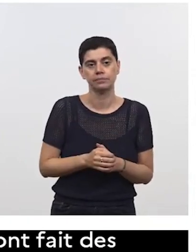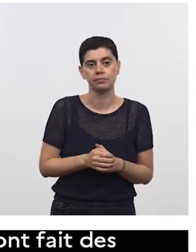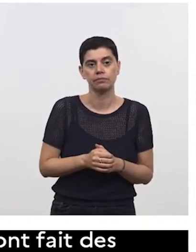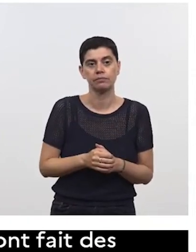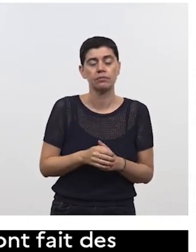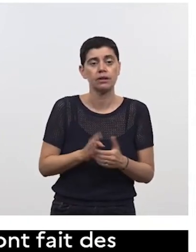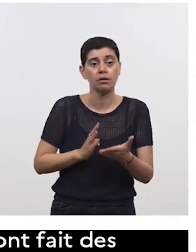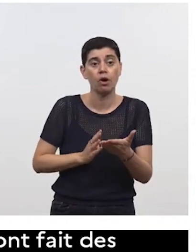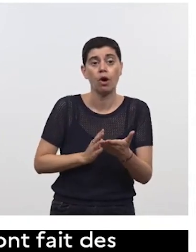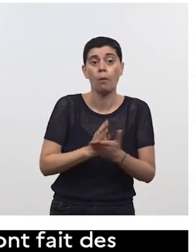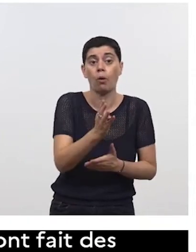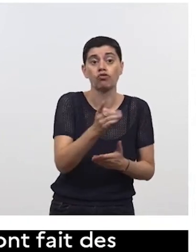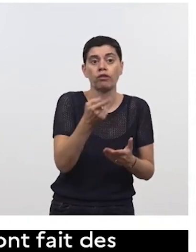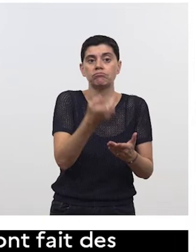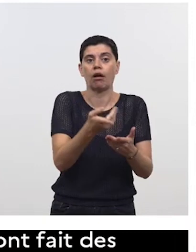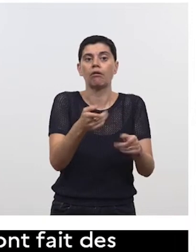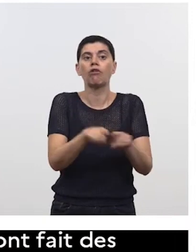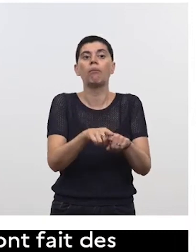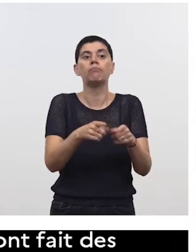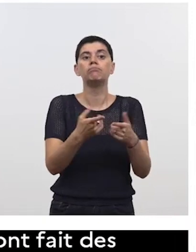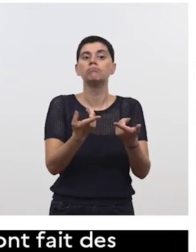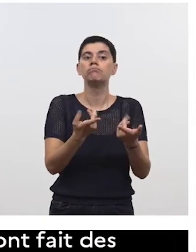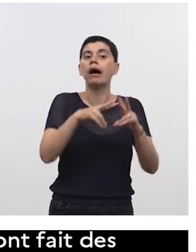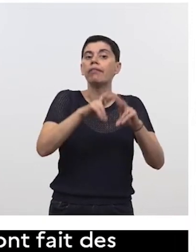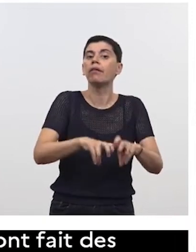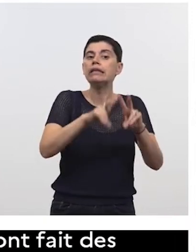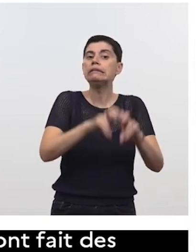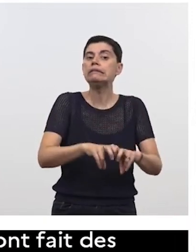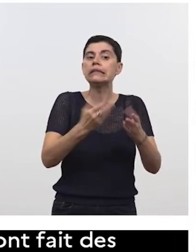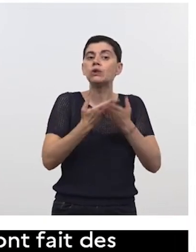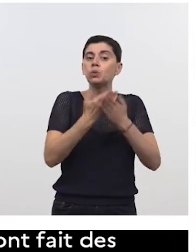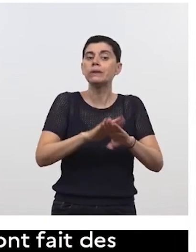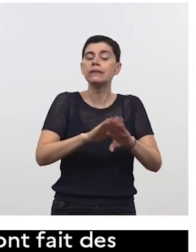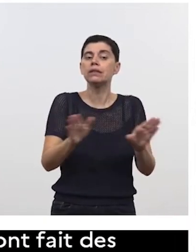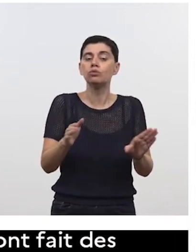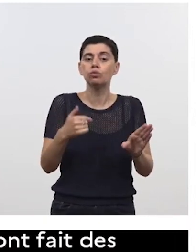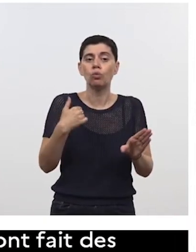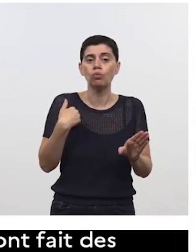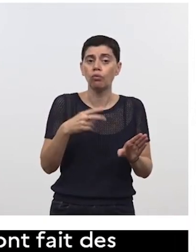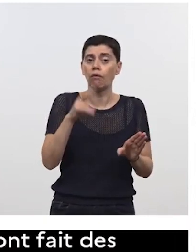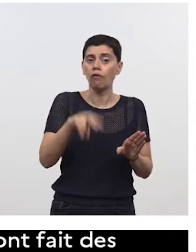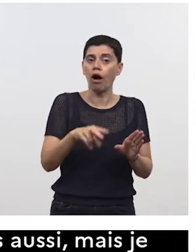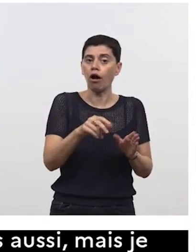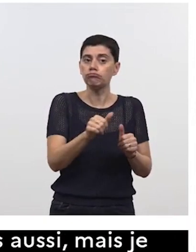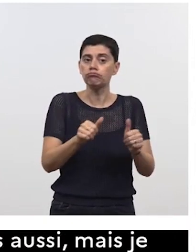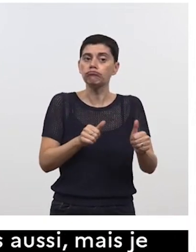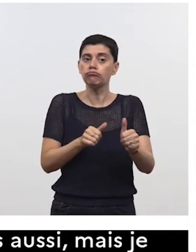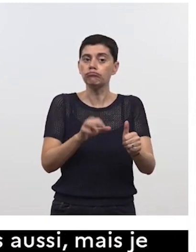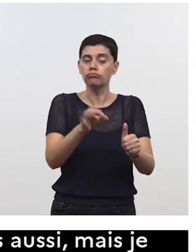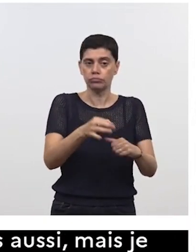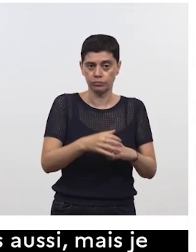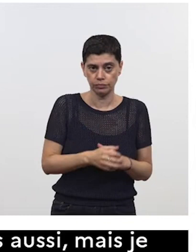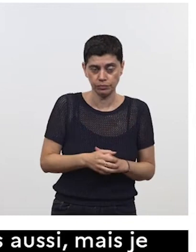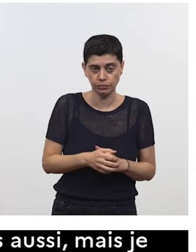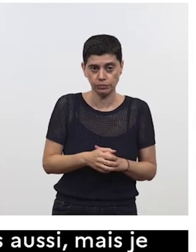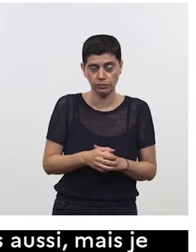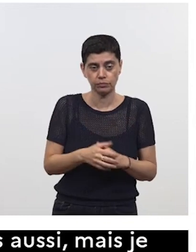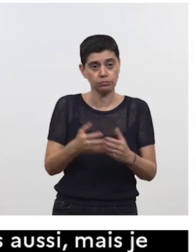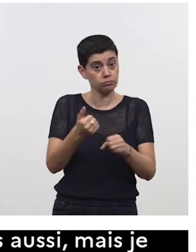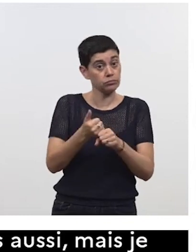pas, parce que c'est juste une étude, et nous sommes beaucoup plus loin, plus avancés, et l'année prochaine, nous